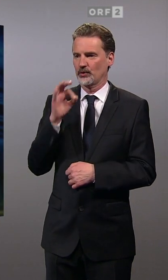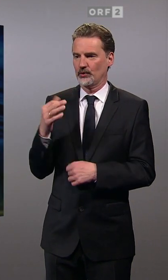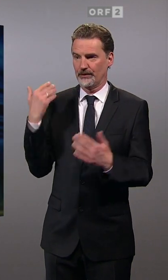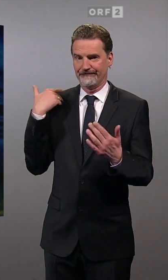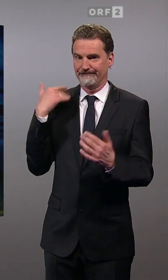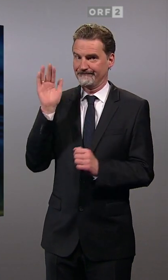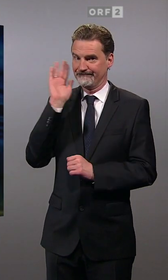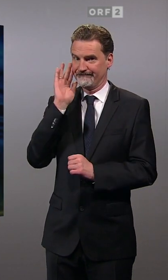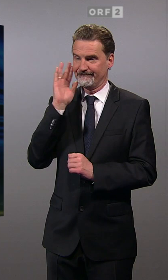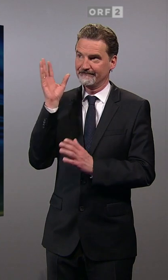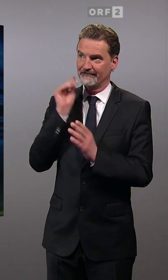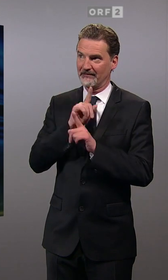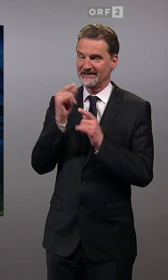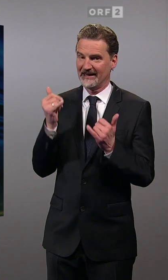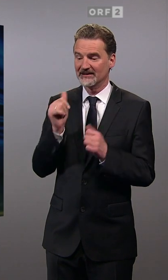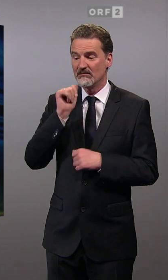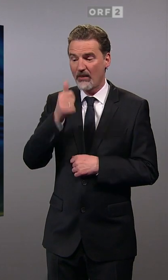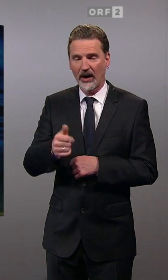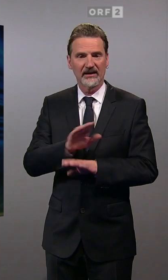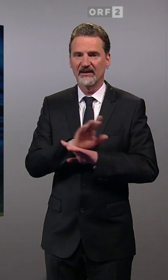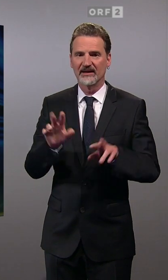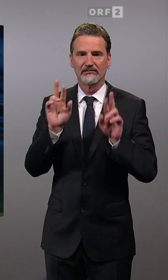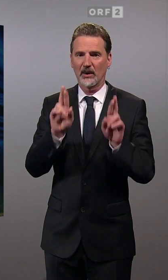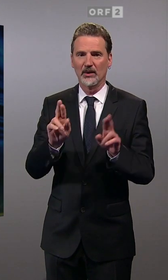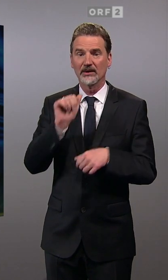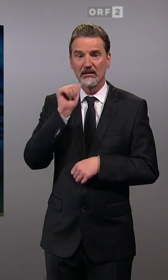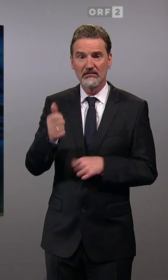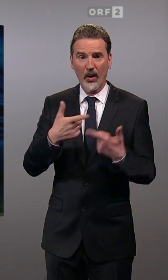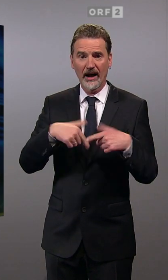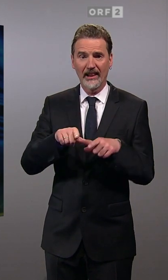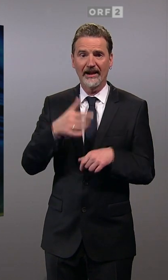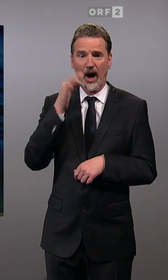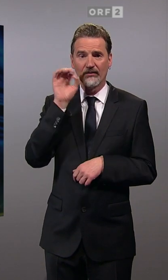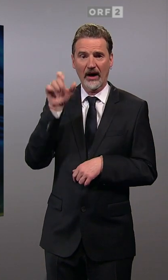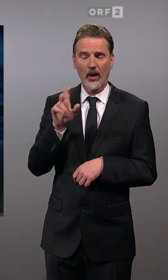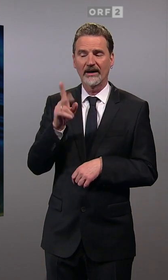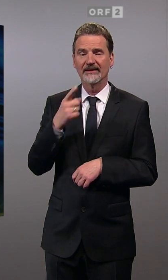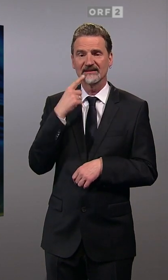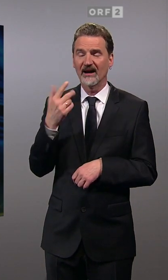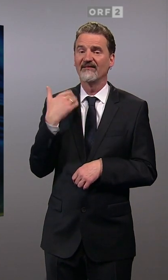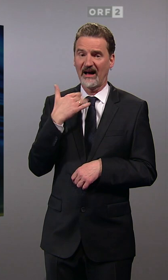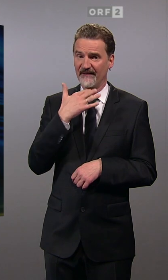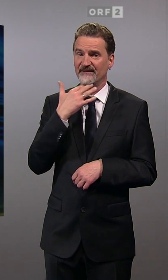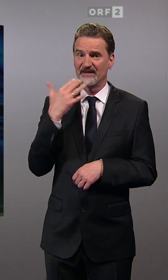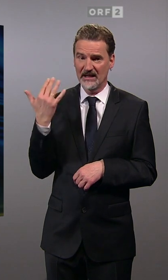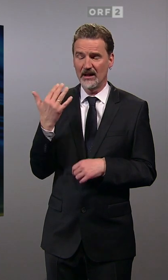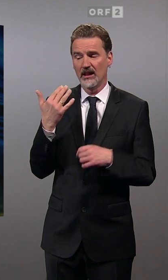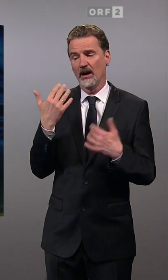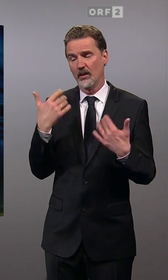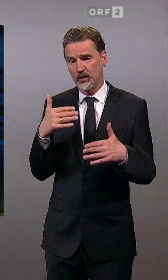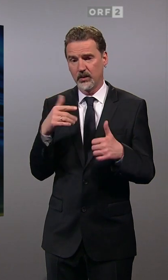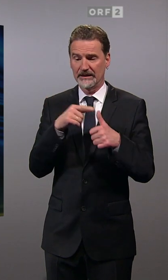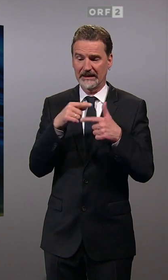morgen nicht mehr gelten wird. Morgen kann dann die Landeshauptfrau sagen, es stand viel auf dem Spiel, aber dann ist es zu spät. Und wenn die Prognosen